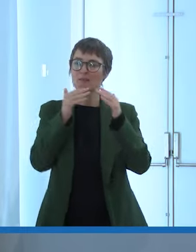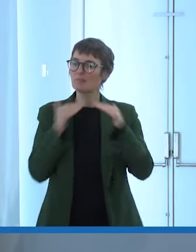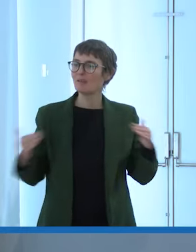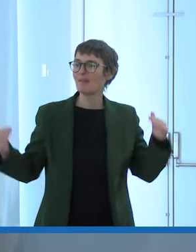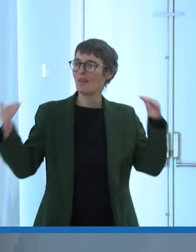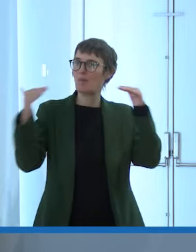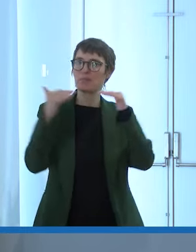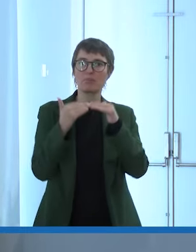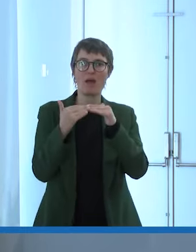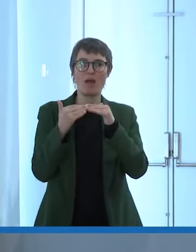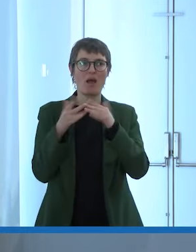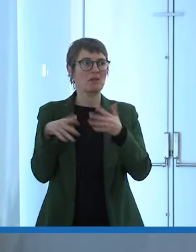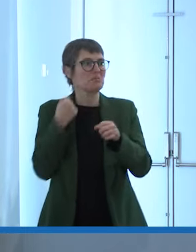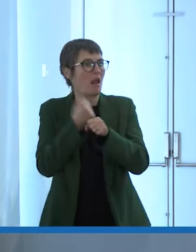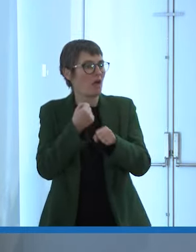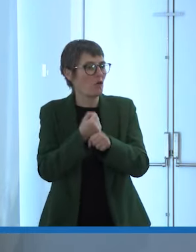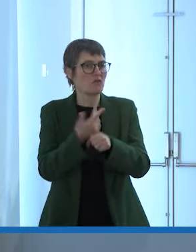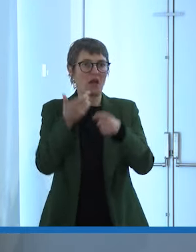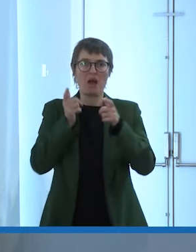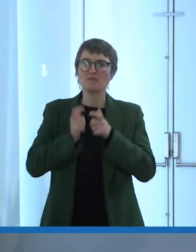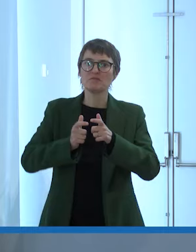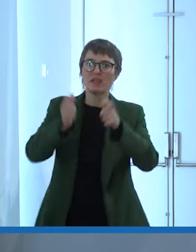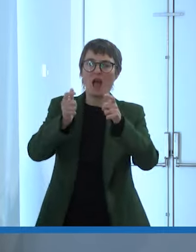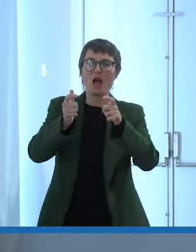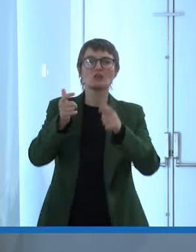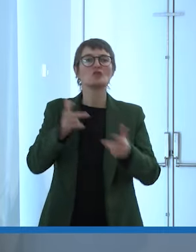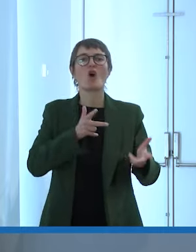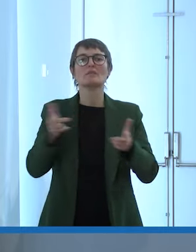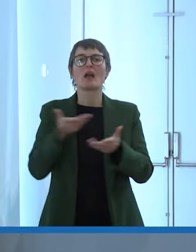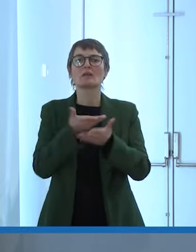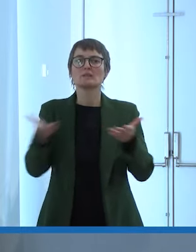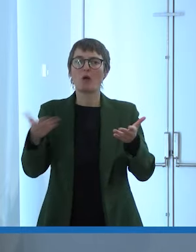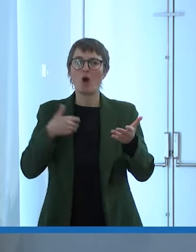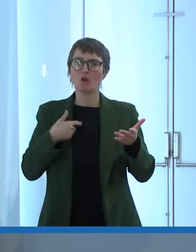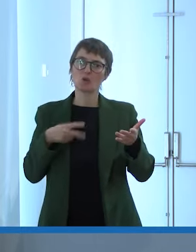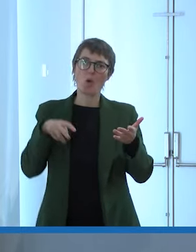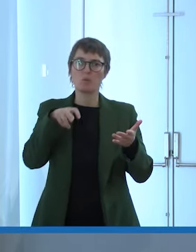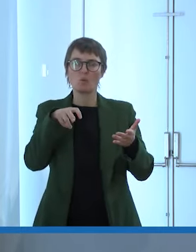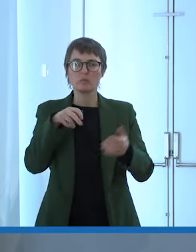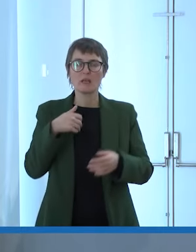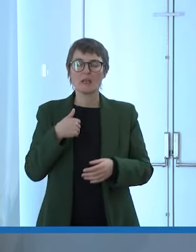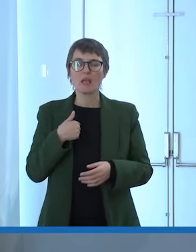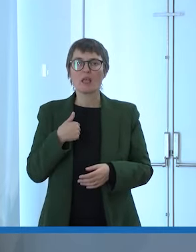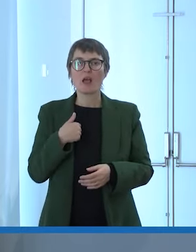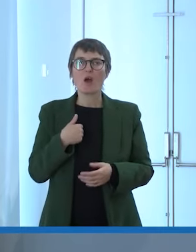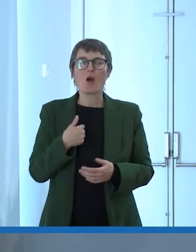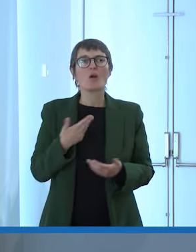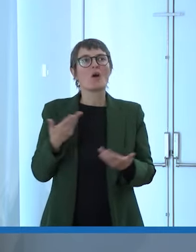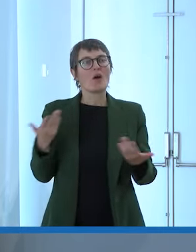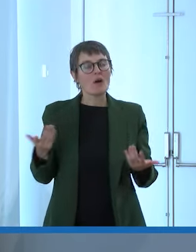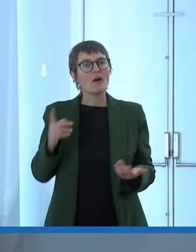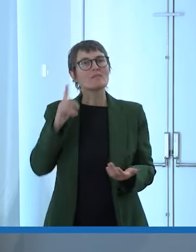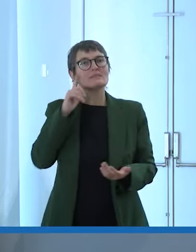un viaggio prendere un mezzo pubblico quando una persona sarà veramente libera di scegliere